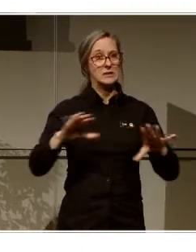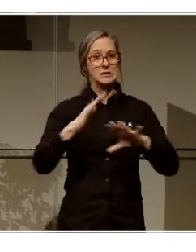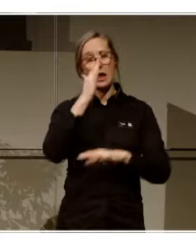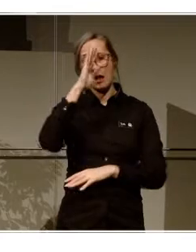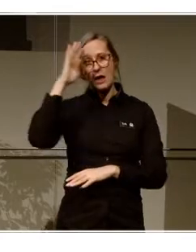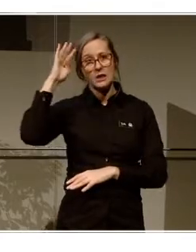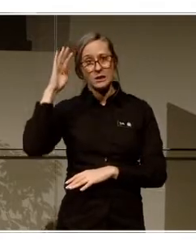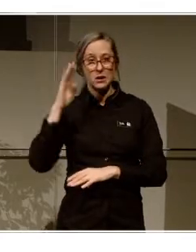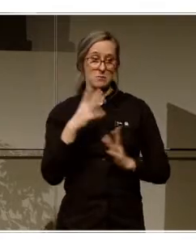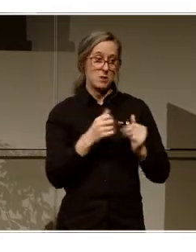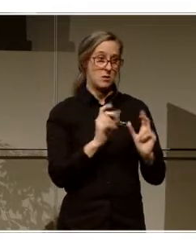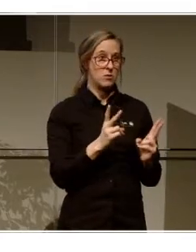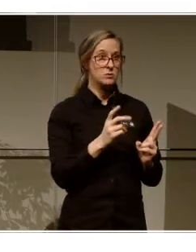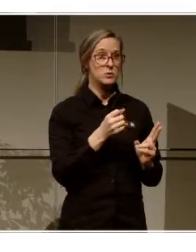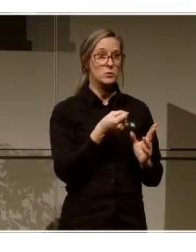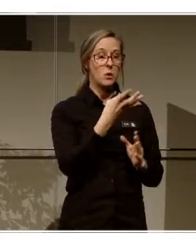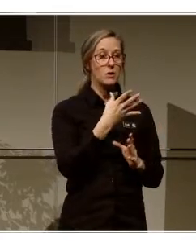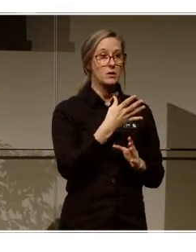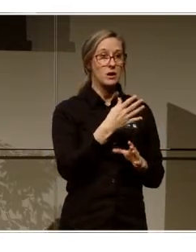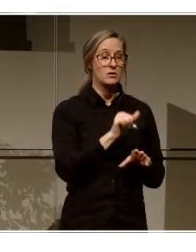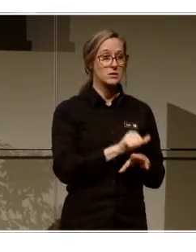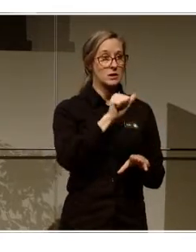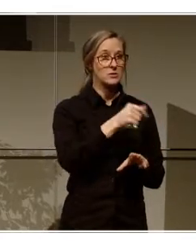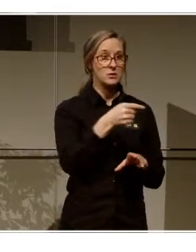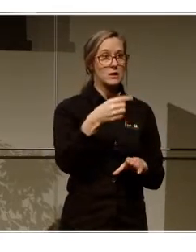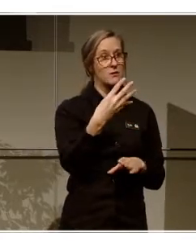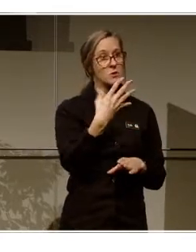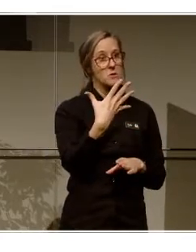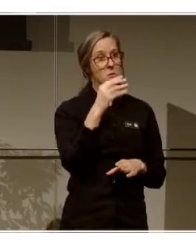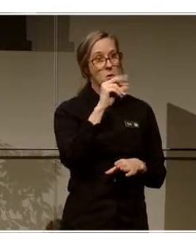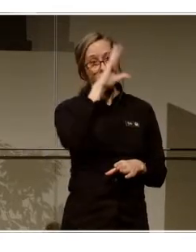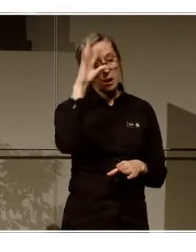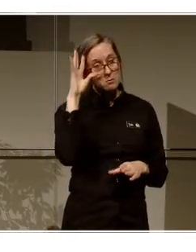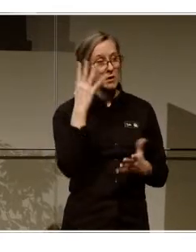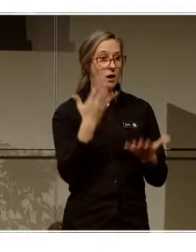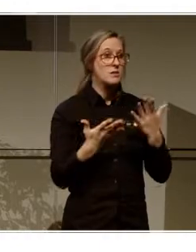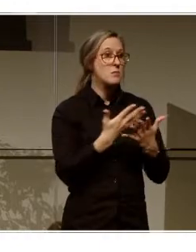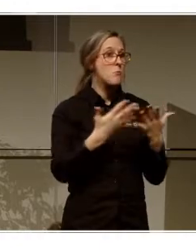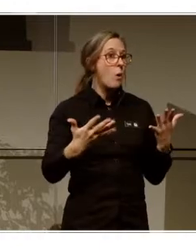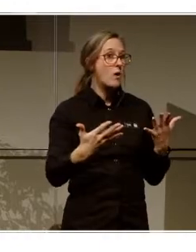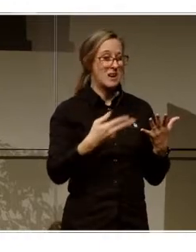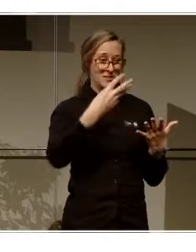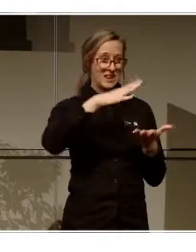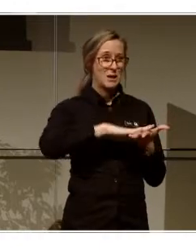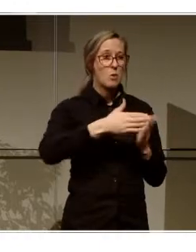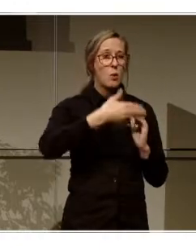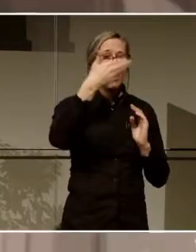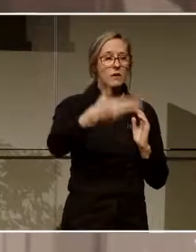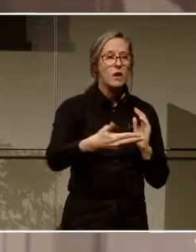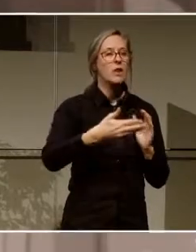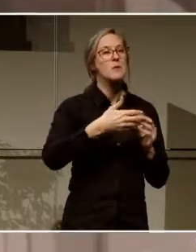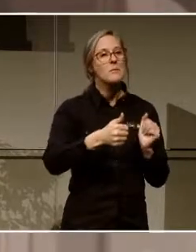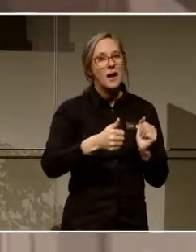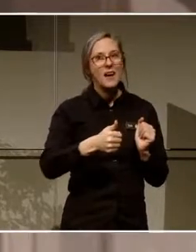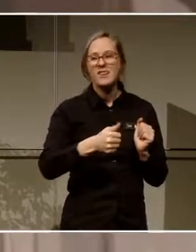en tårtbita 16-45 år som också är ganska stor på de här tre månaderna. Men då kan man komma ihåg att